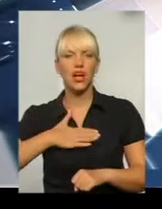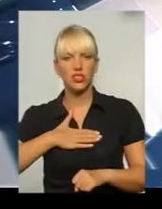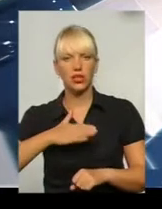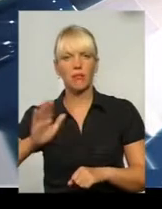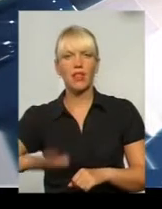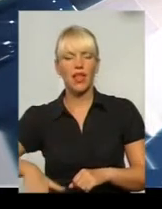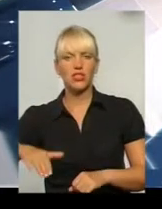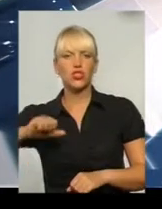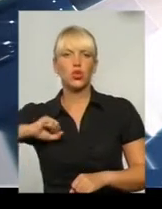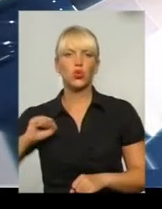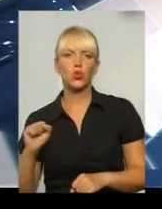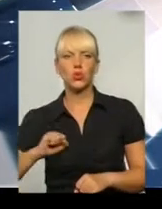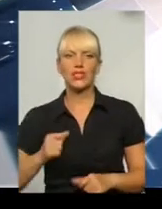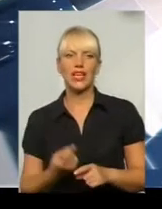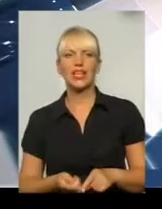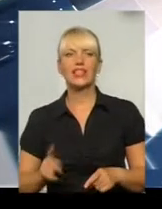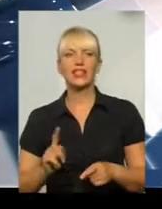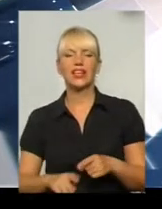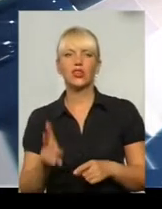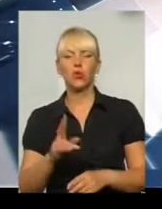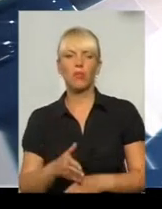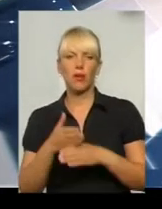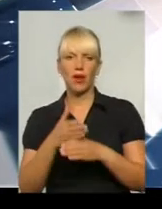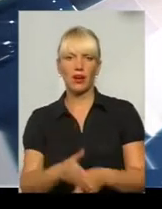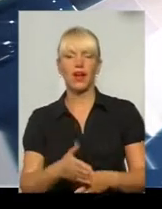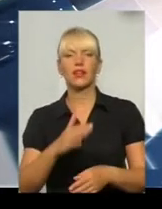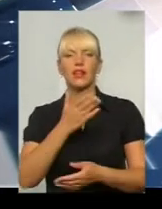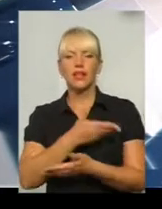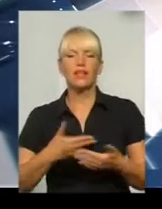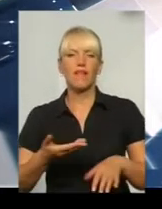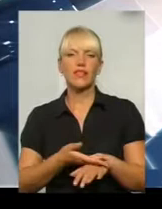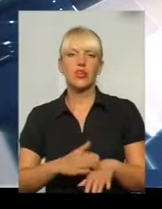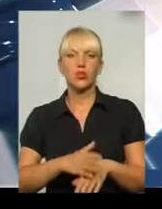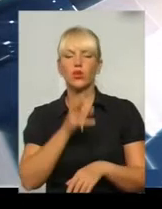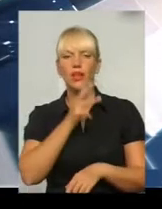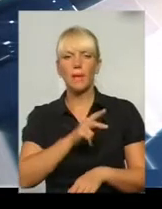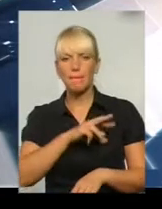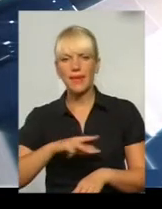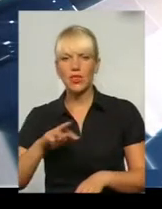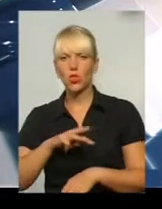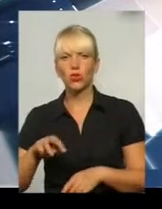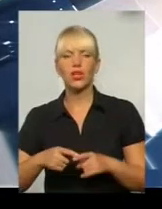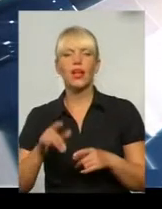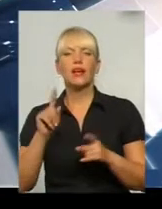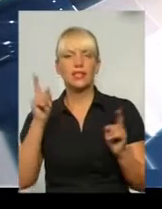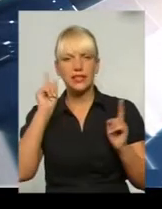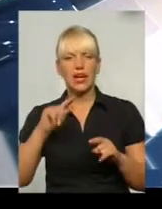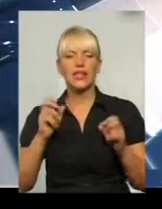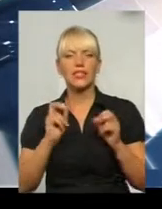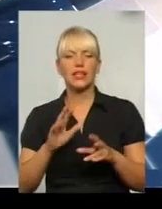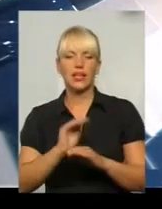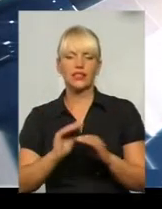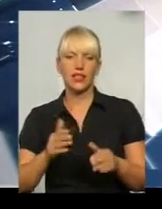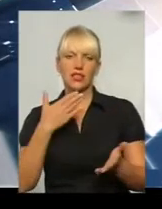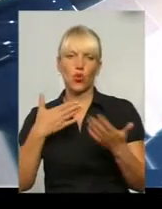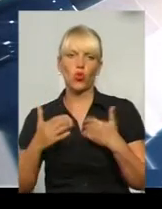друзів, тих, які допомагають нам в тяжелі минути, тому що ви знаєте, як відноситься наші діти з